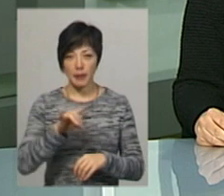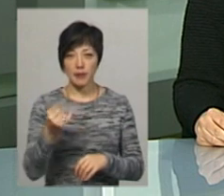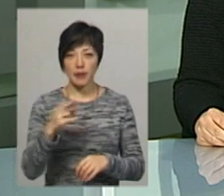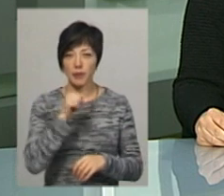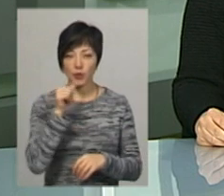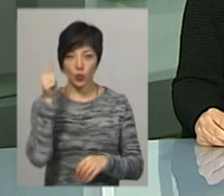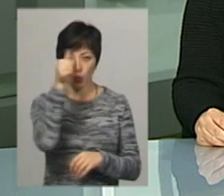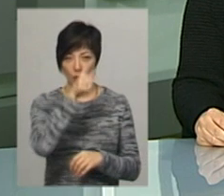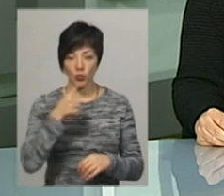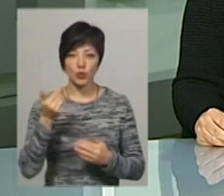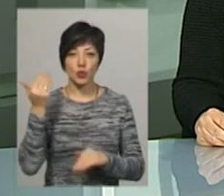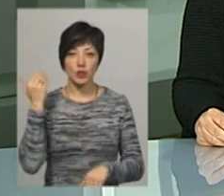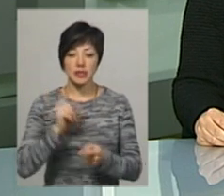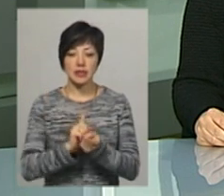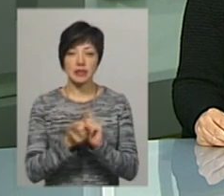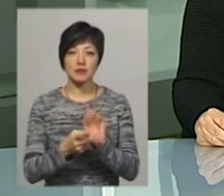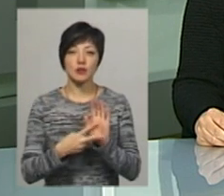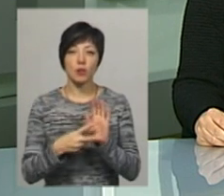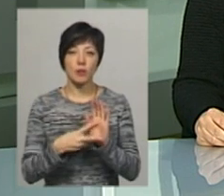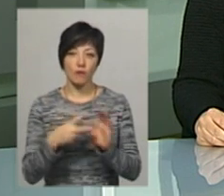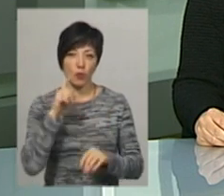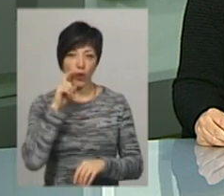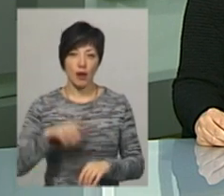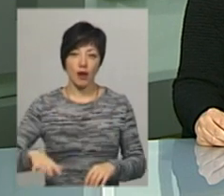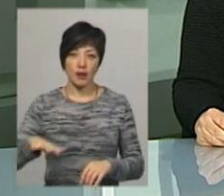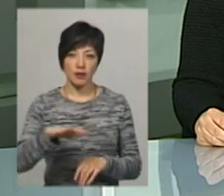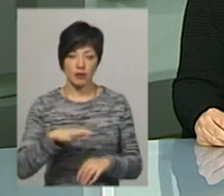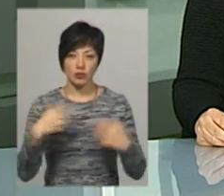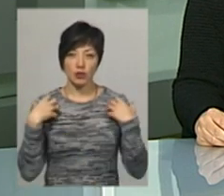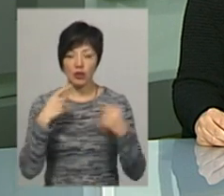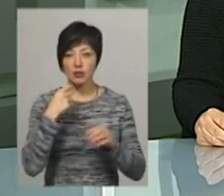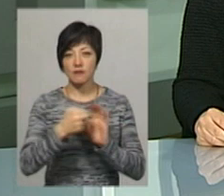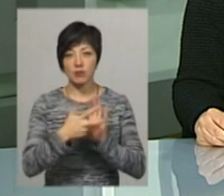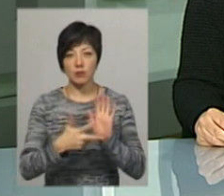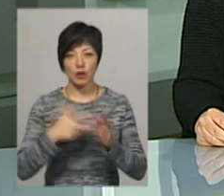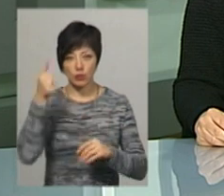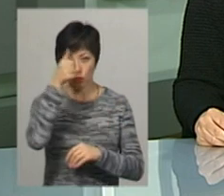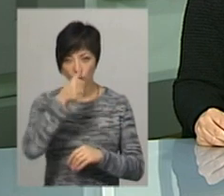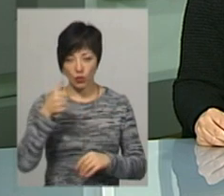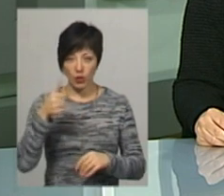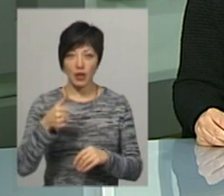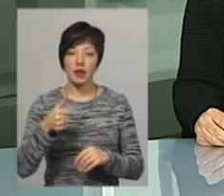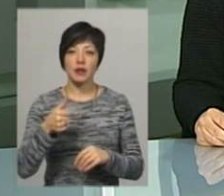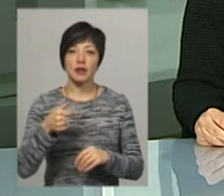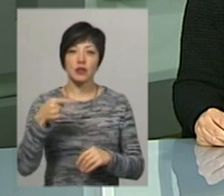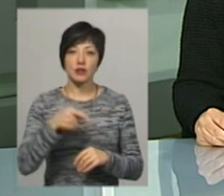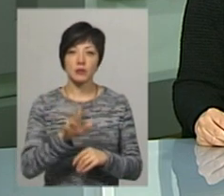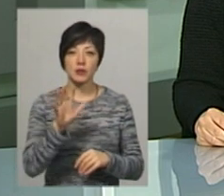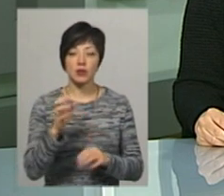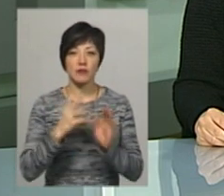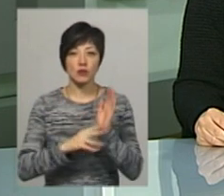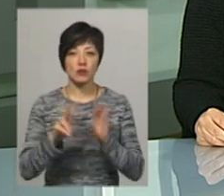минулого року. Тоді він став сьомним в Україні. За словами Віктора Худніка, у 2018 році 3592 громадянина